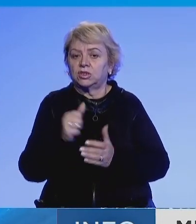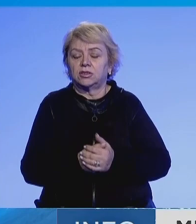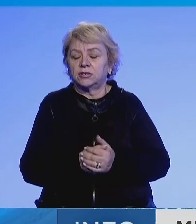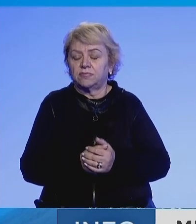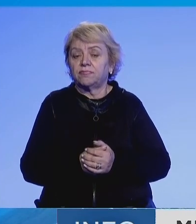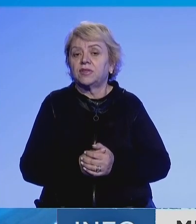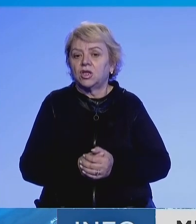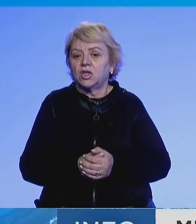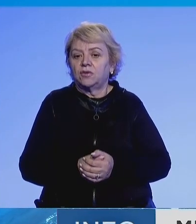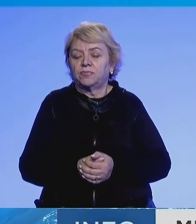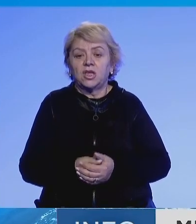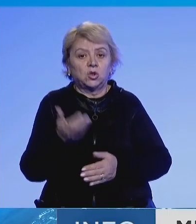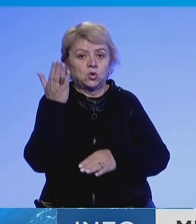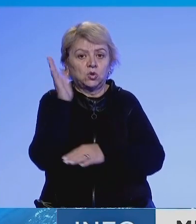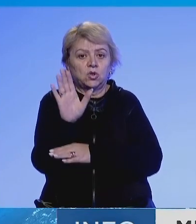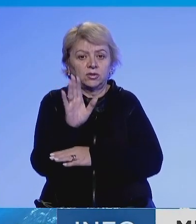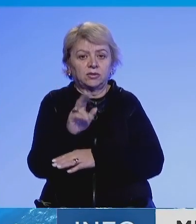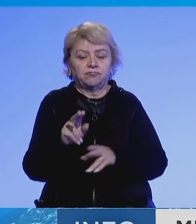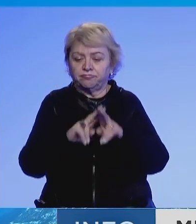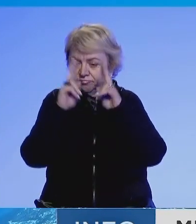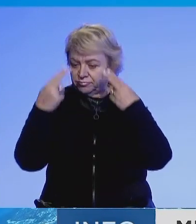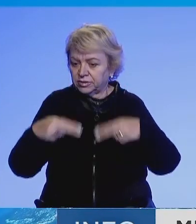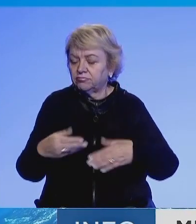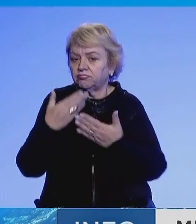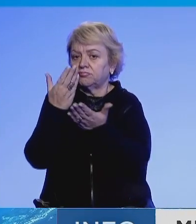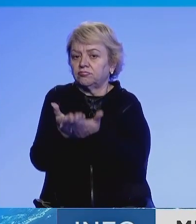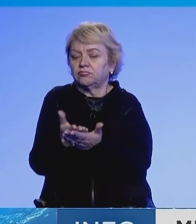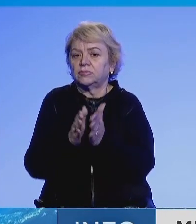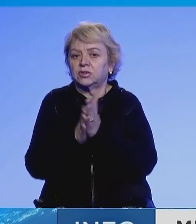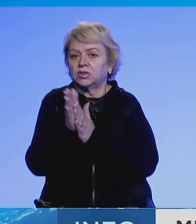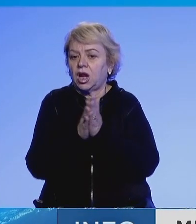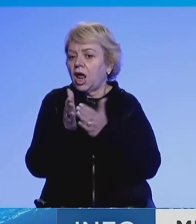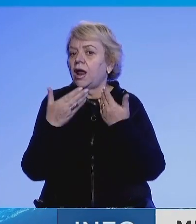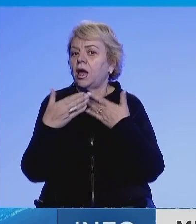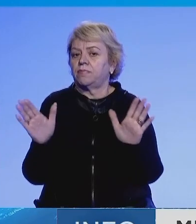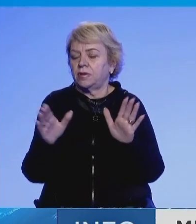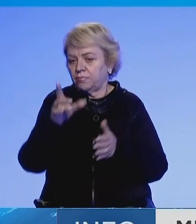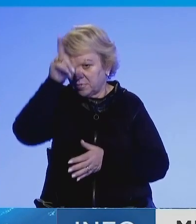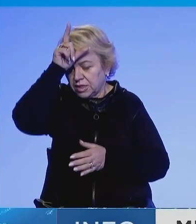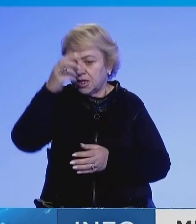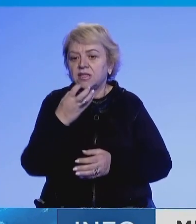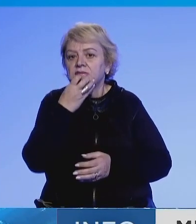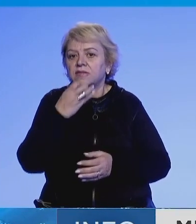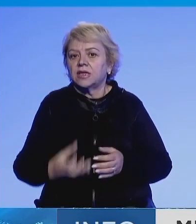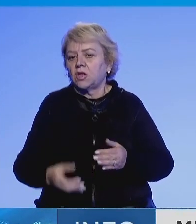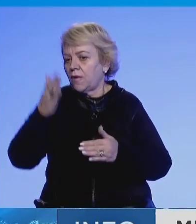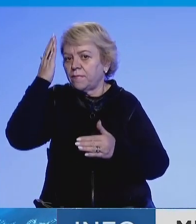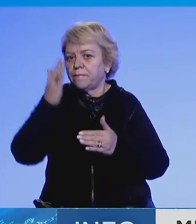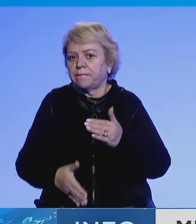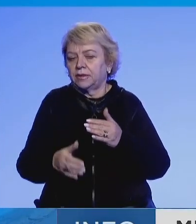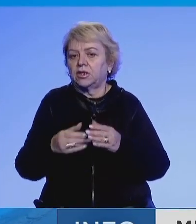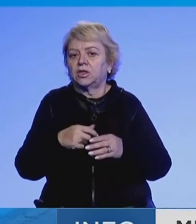tani zyrtaret përëndimori ka ndorzuar Beogradit një kërkes të hapur, që deri në djetëtor të gjendet një zgjidje